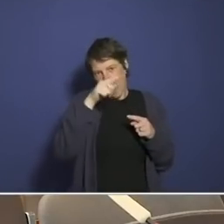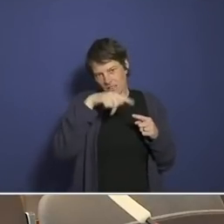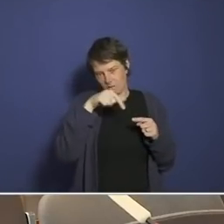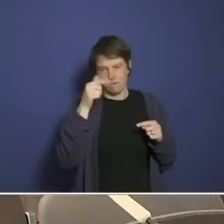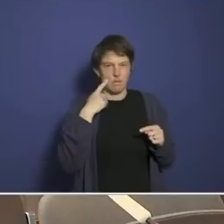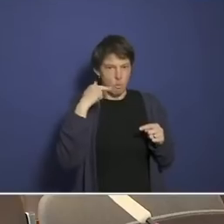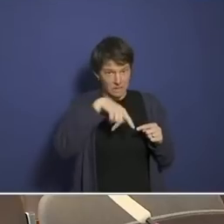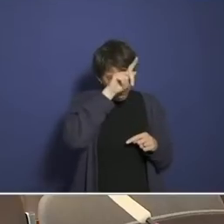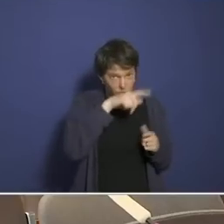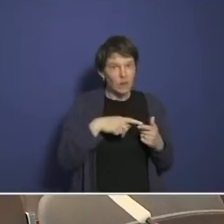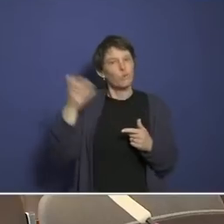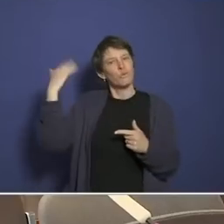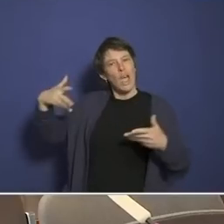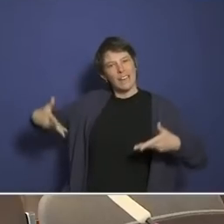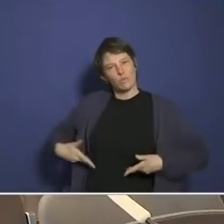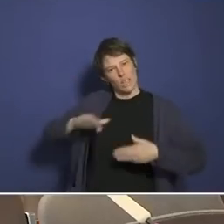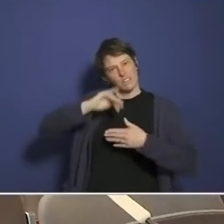Pandemie? passt.